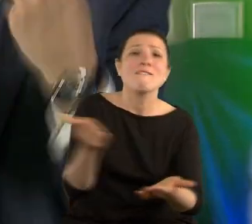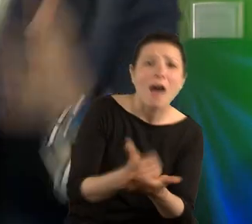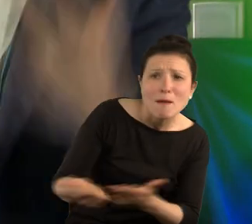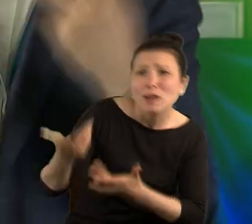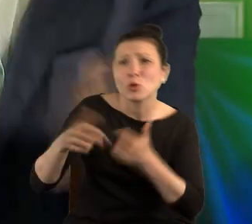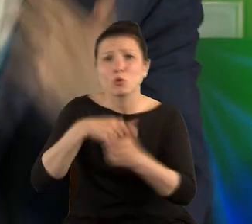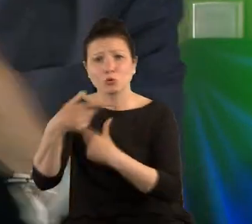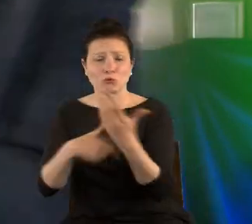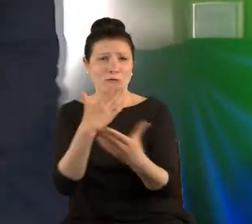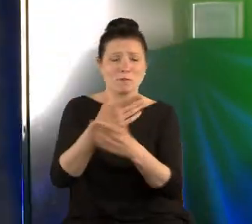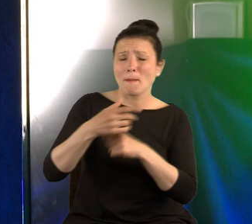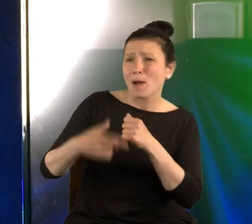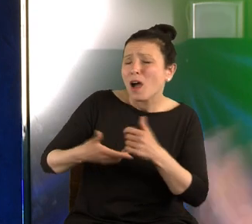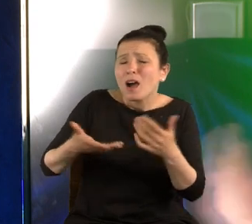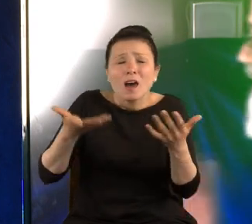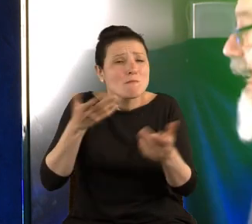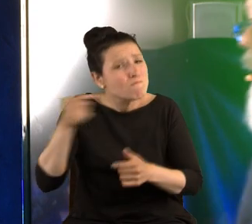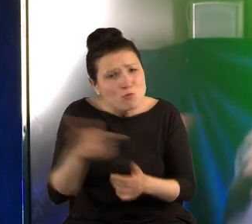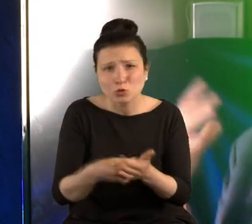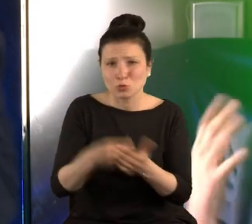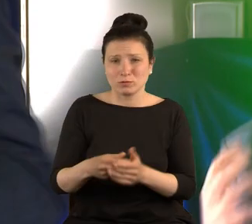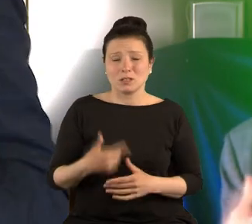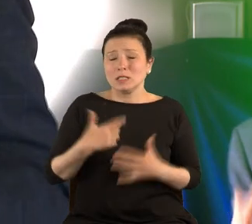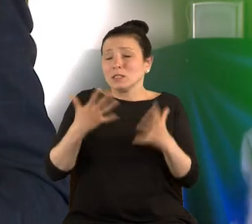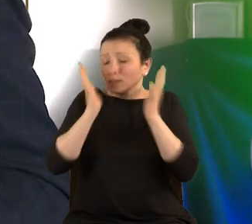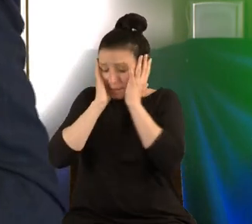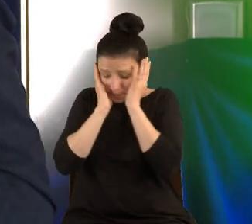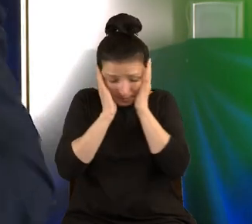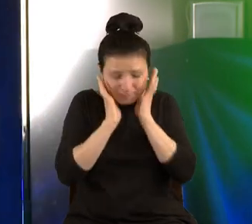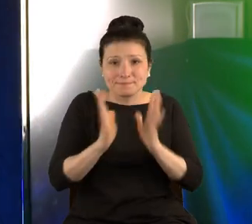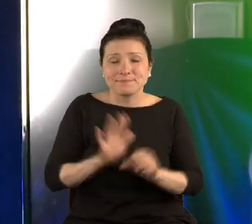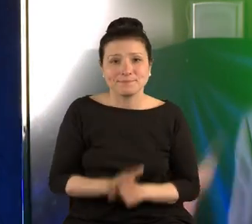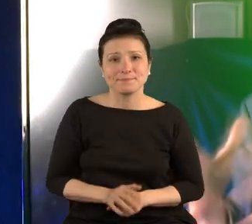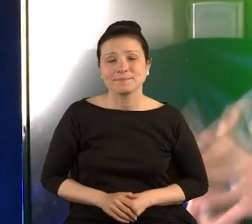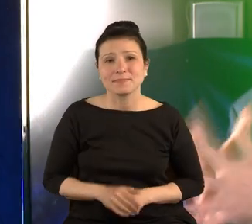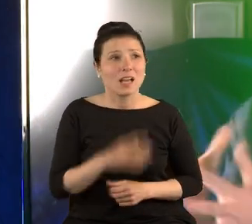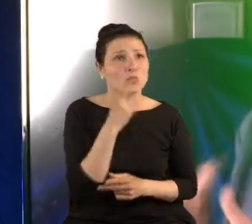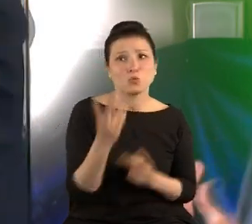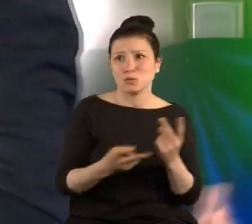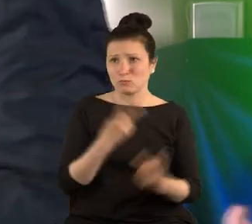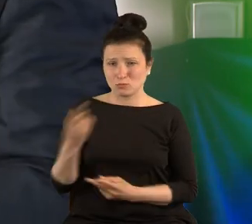to natychmiast musisz to kupić. Ja się czuję zgwałcony wtedy. Ja szukam